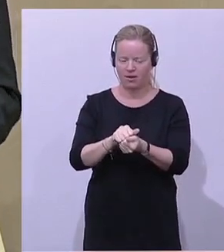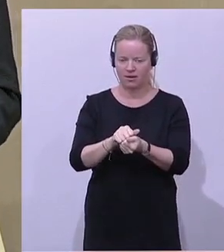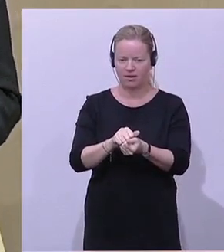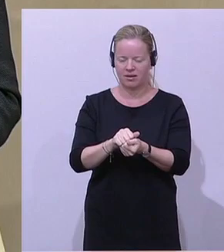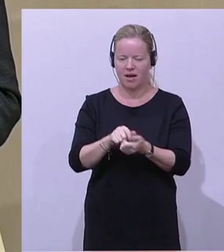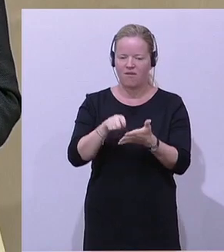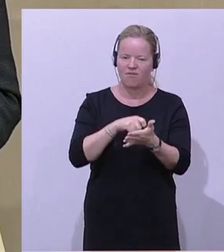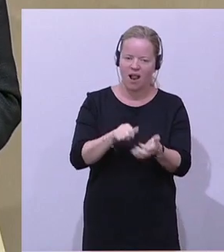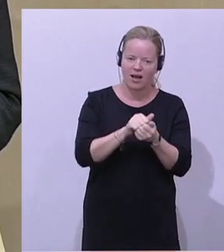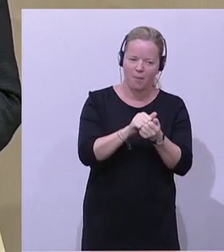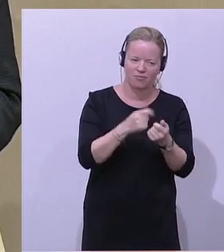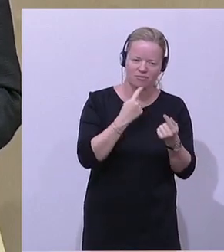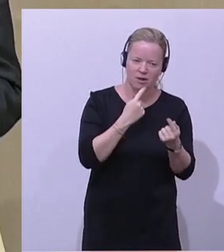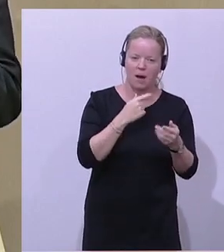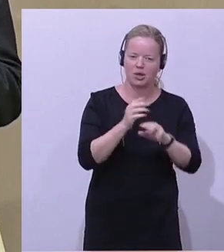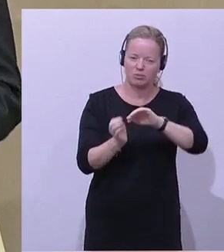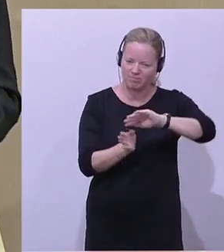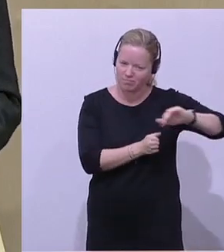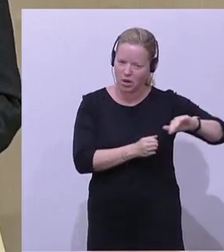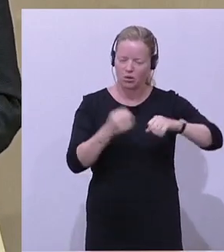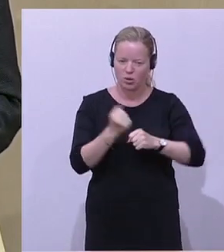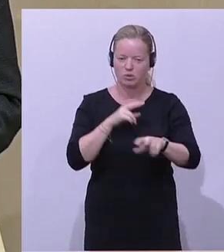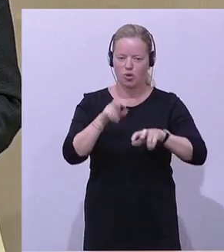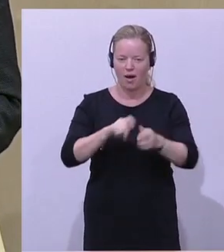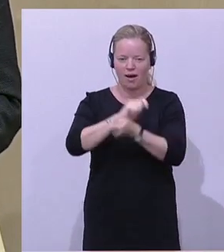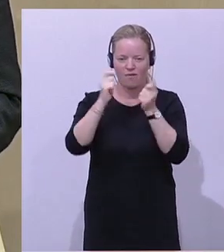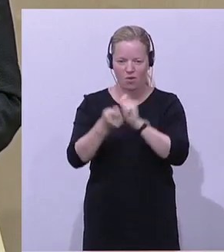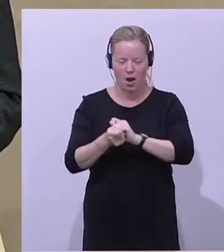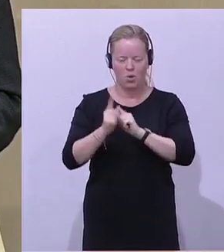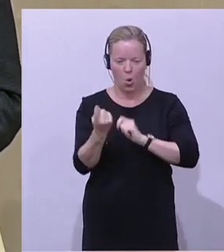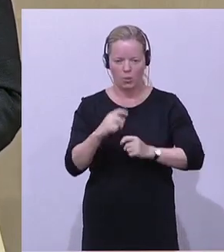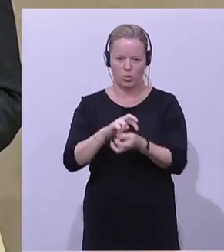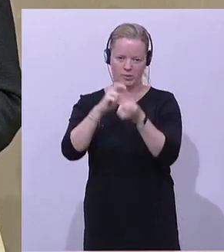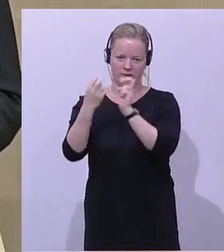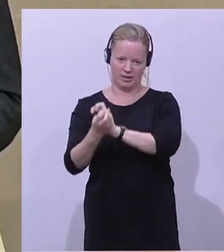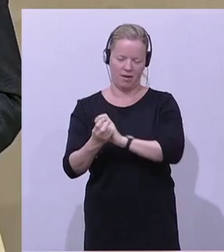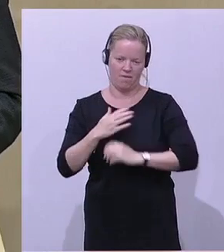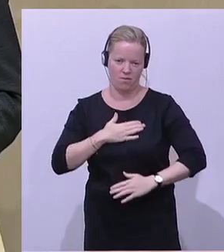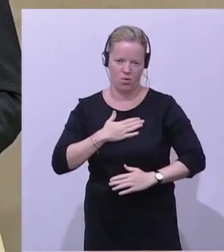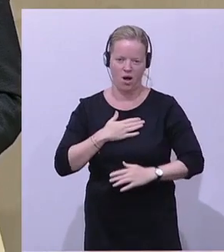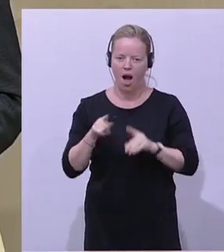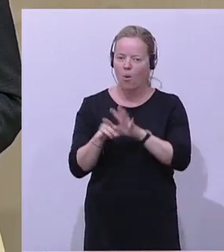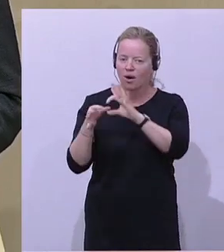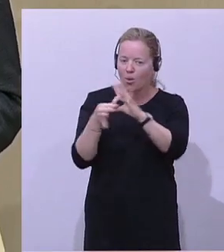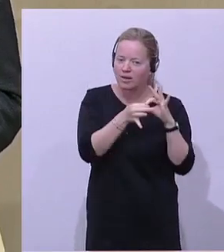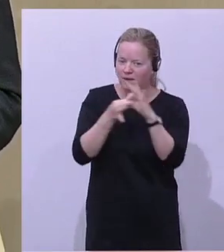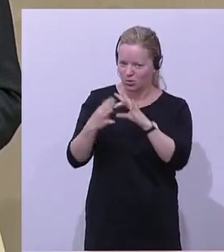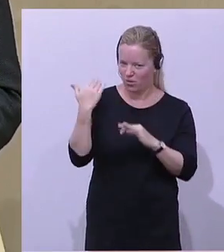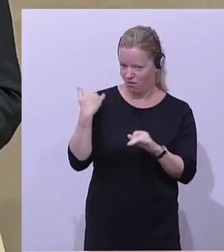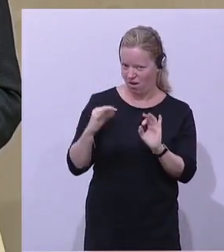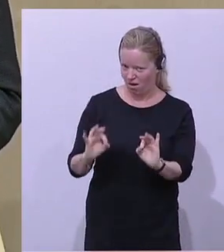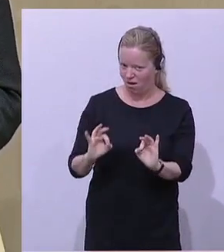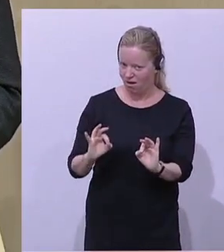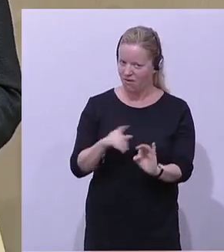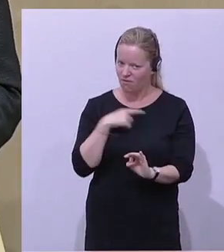Wahlkampf auseinandersetzung, eine Lösung gefunden haben, dass man die Steuerreform zu Umsatz bringt. Das war auch das, was diese Koalition ausgezeichnet hat. Wir